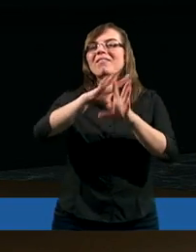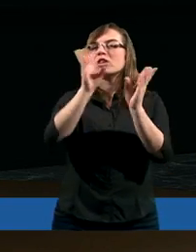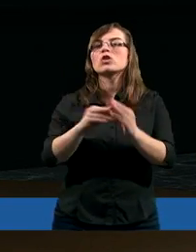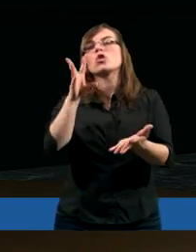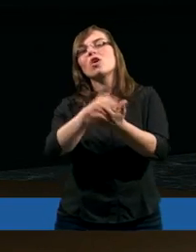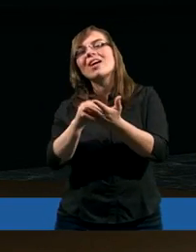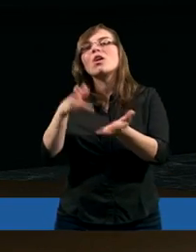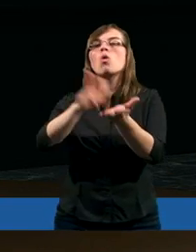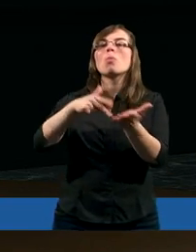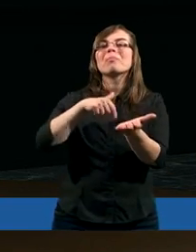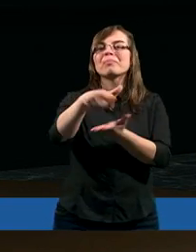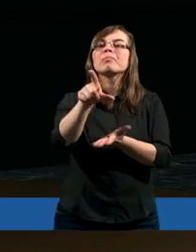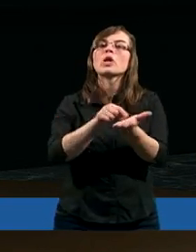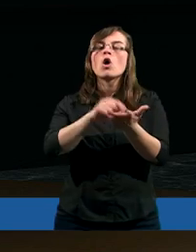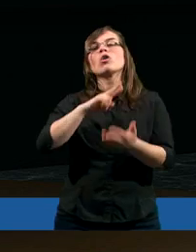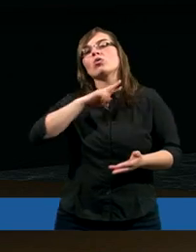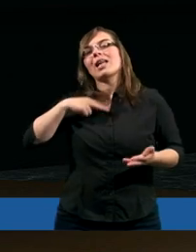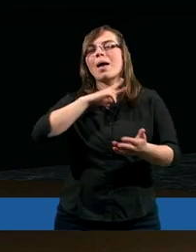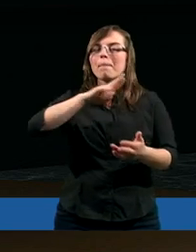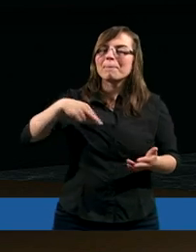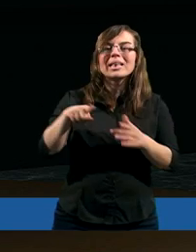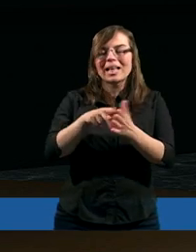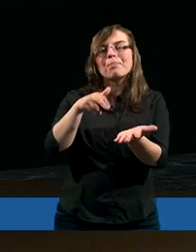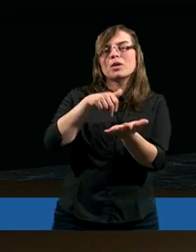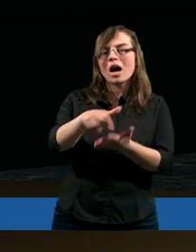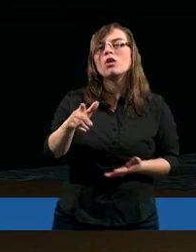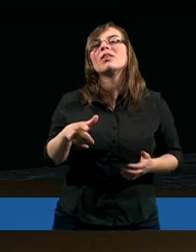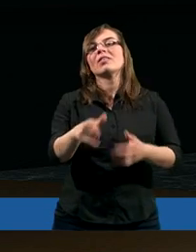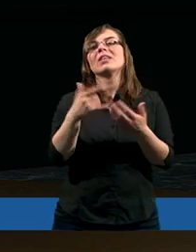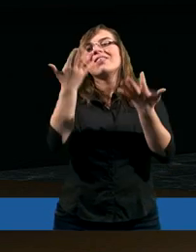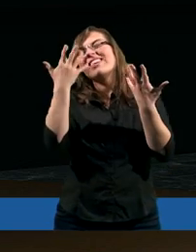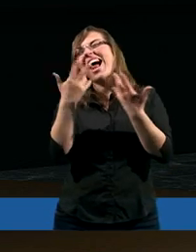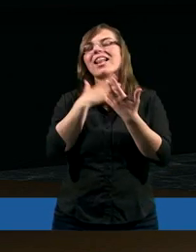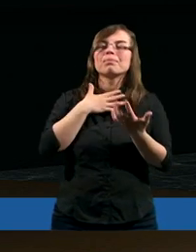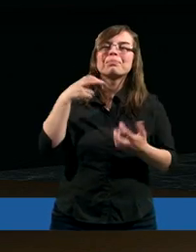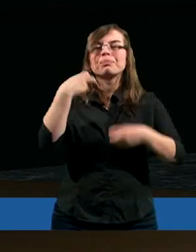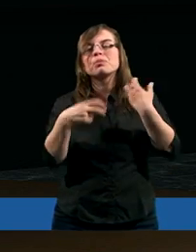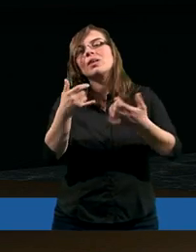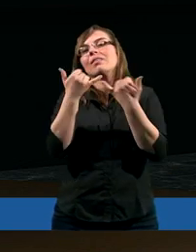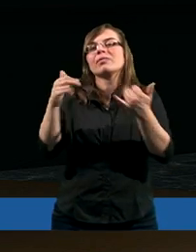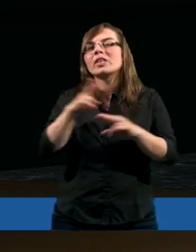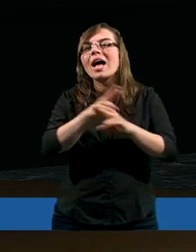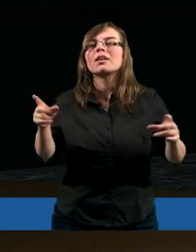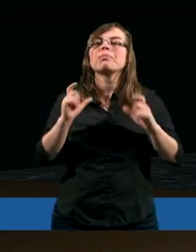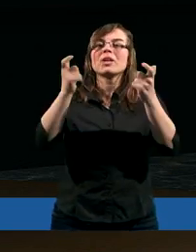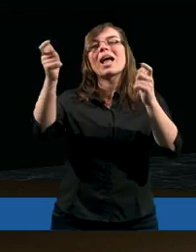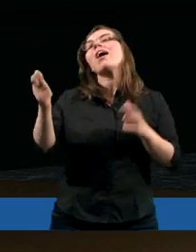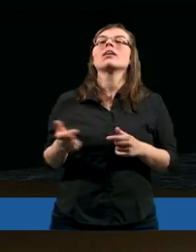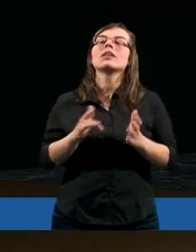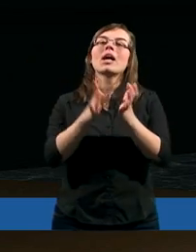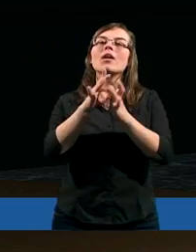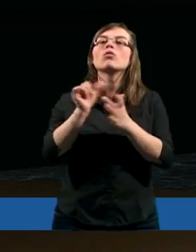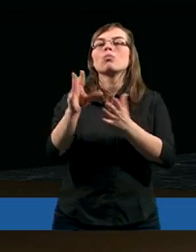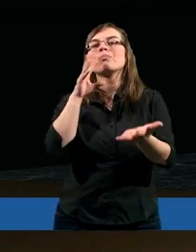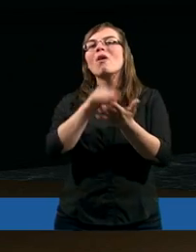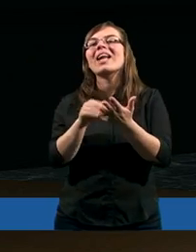doświadczenia, przez które przechodził Piotr, przez które my przechodzimy w ogóle, no bo przecież ile razy zdarza nam się tak, że grzeszymy, że jakiś grzech w ogóle jest,